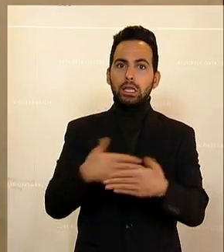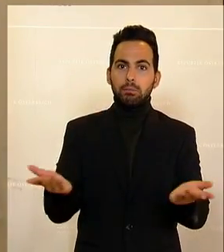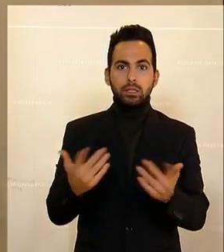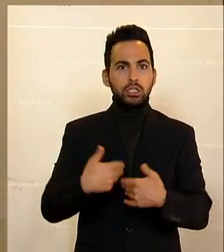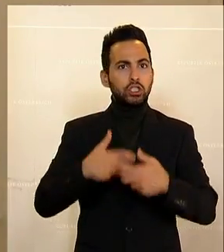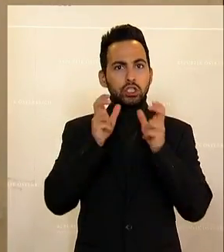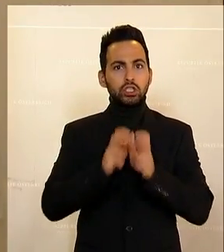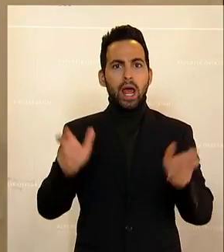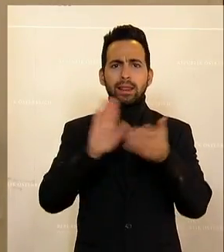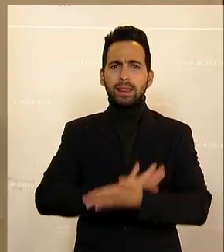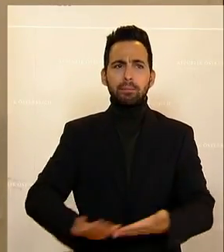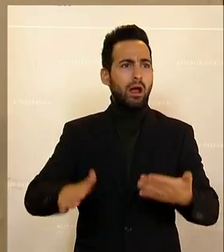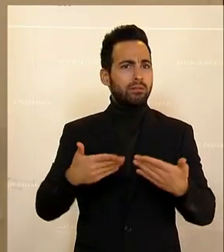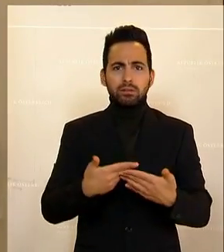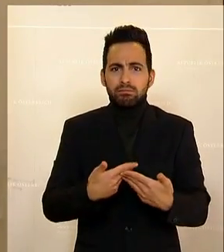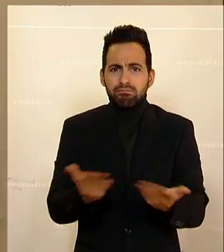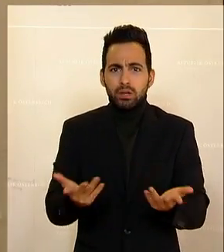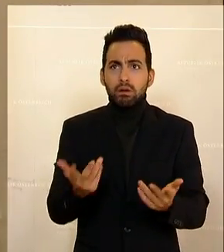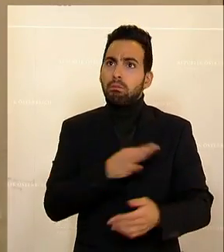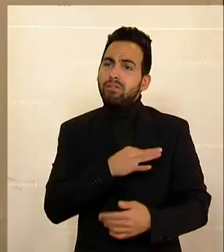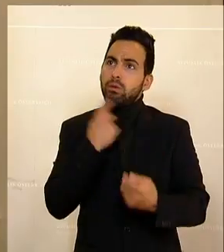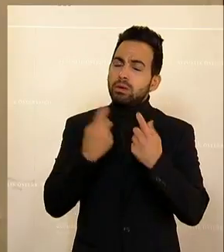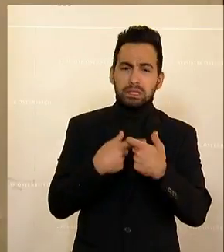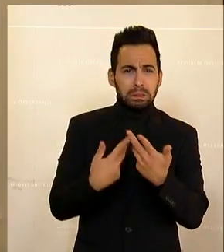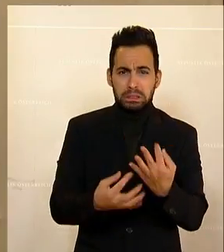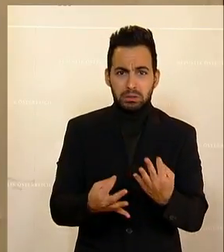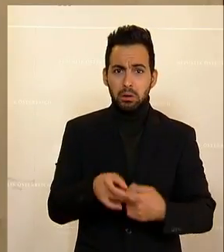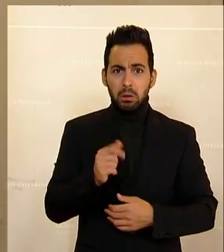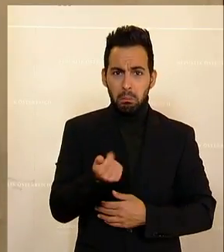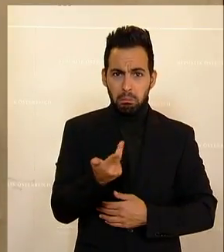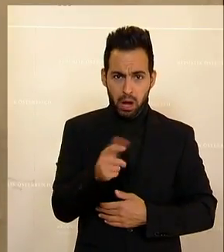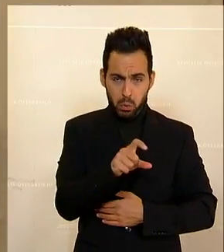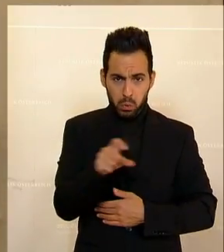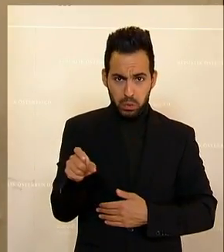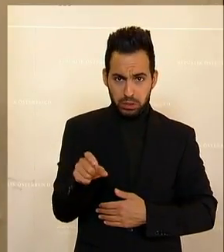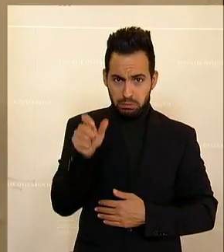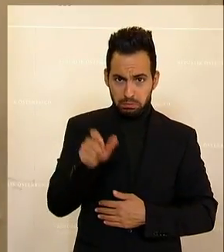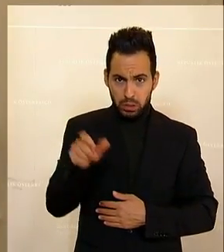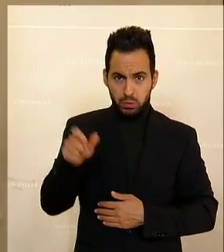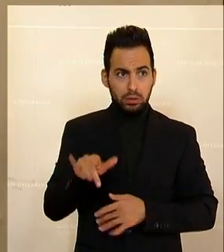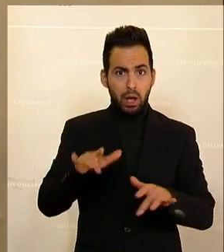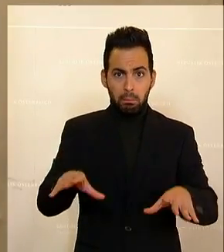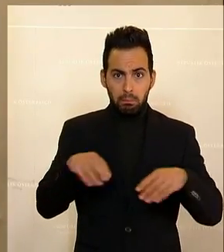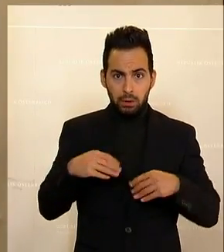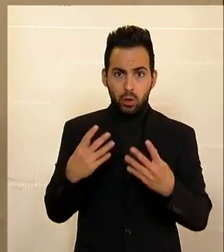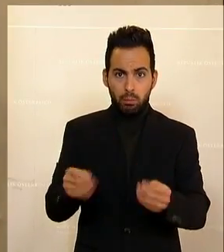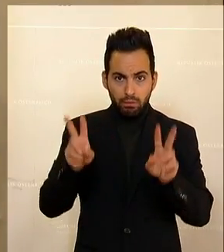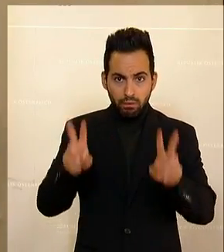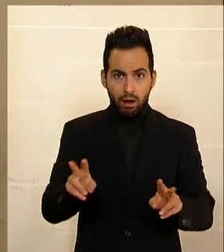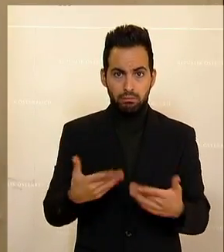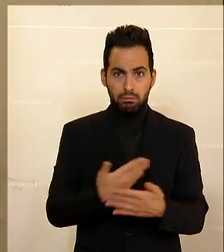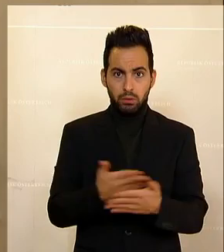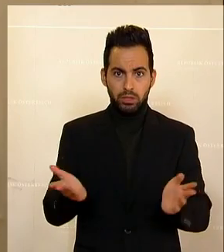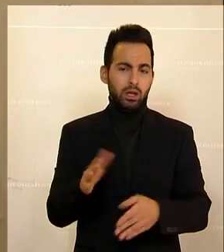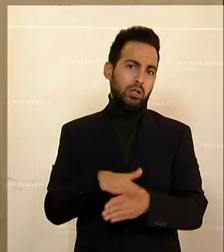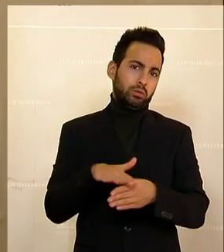Geschrei gegeben, es haben damals keine Befürchtungen gegeben, und es waren ein paar wenige Hundert, die das in Anspruch genommen haben. Das heißt,